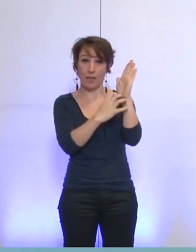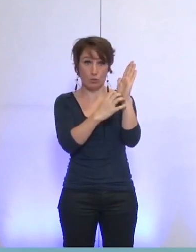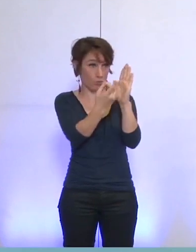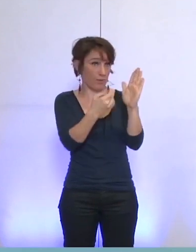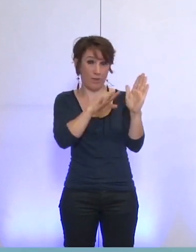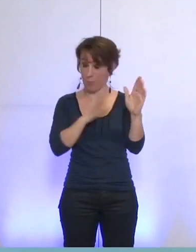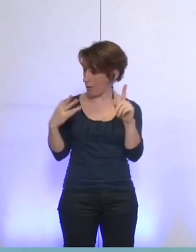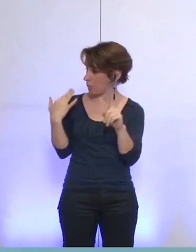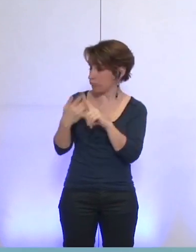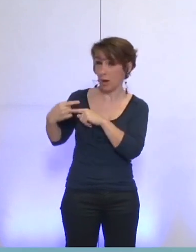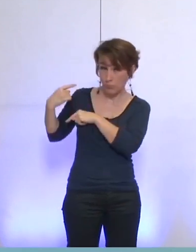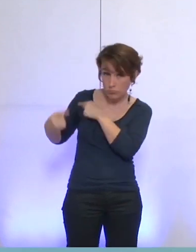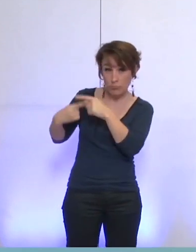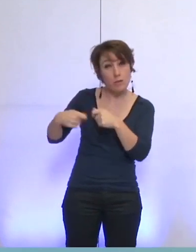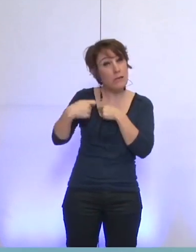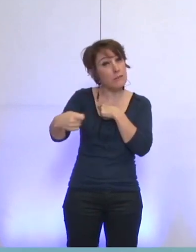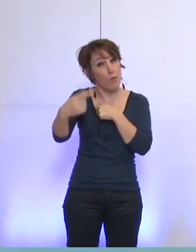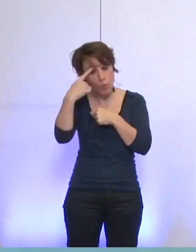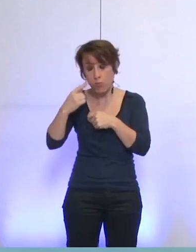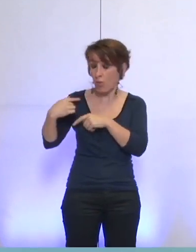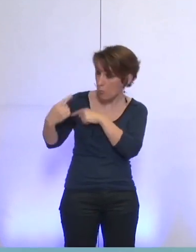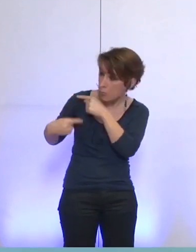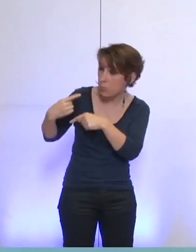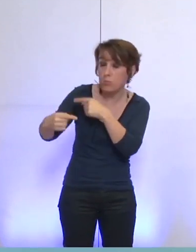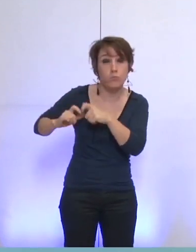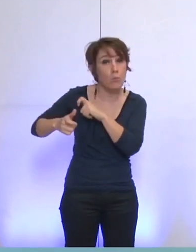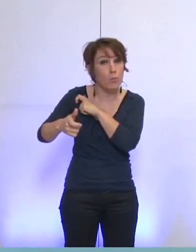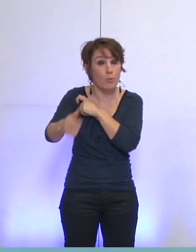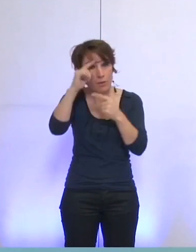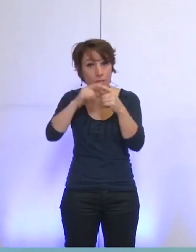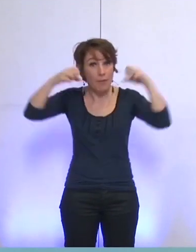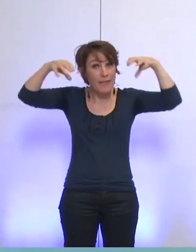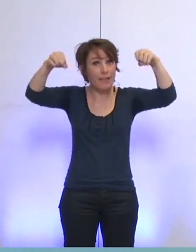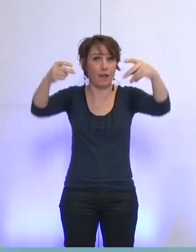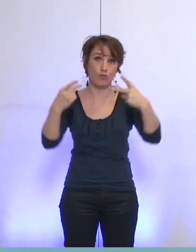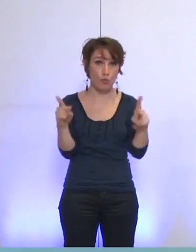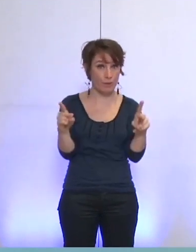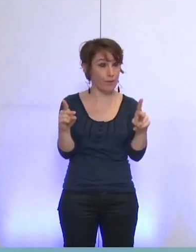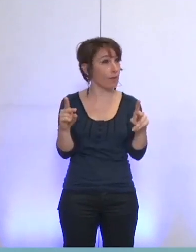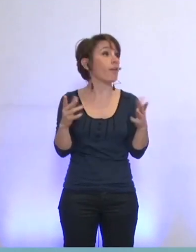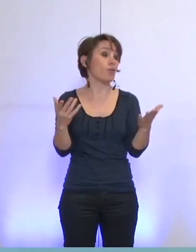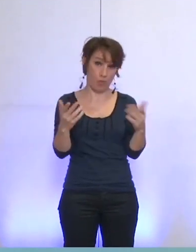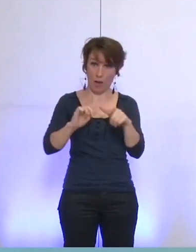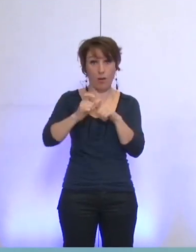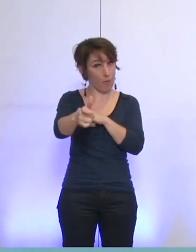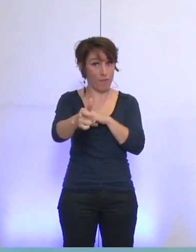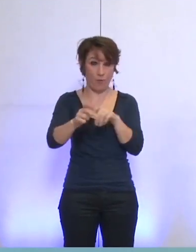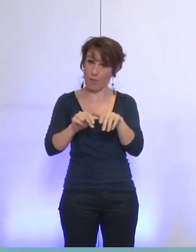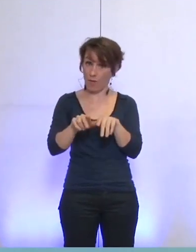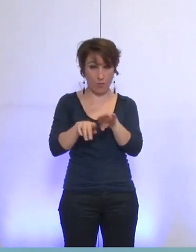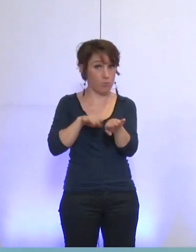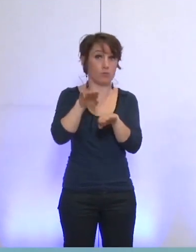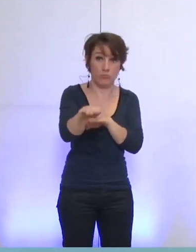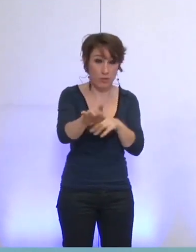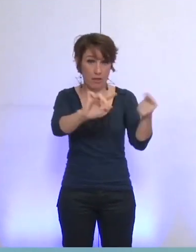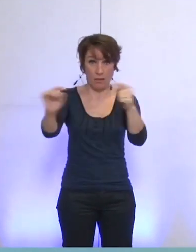processus long autour de l'éclairage public, que ce processus va s'engager, que ce débat